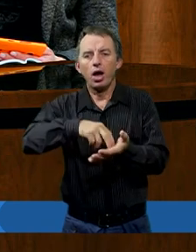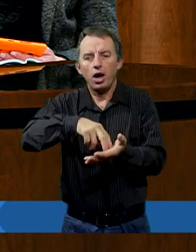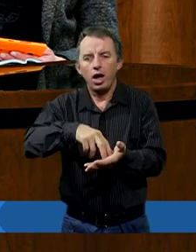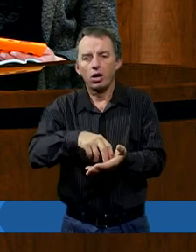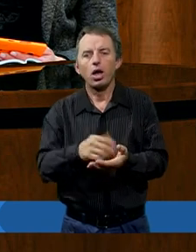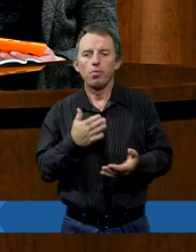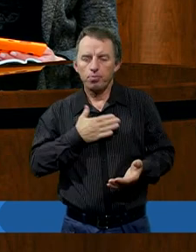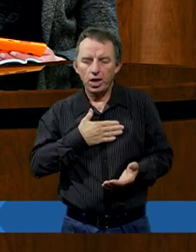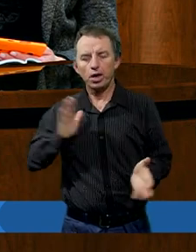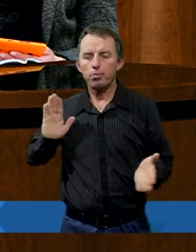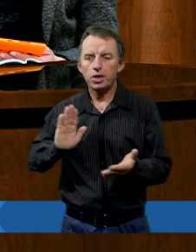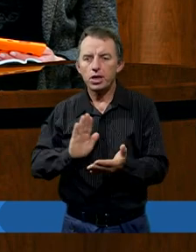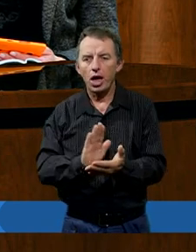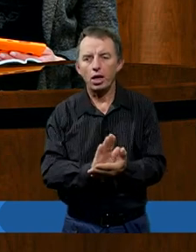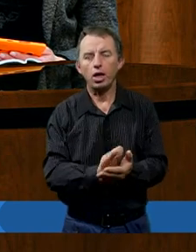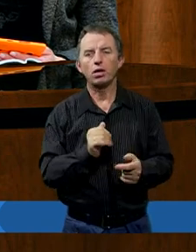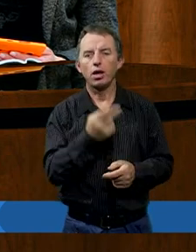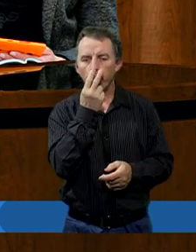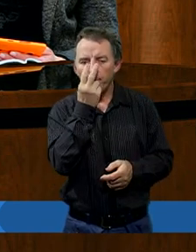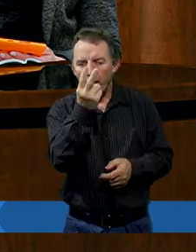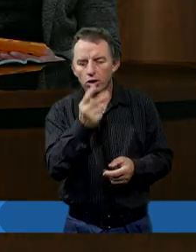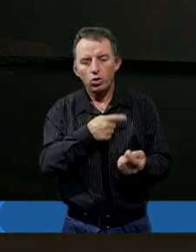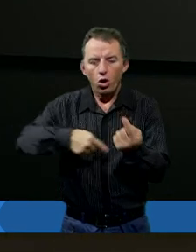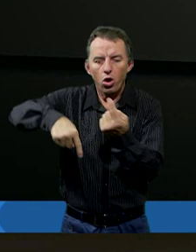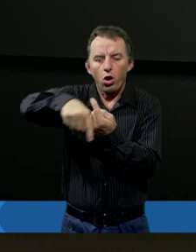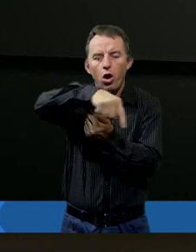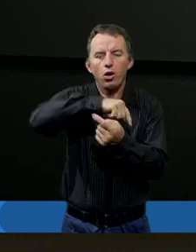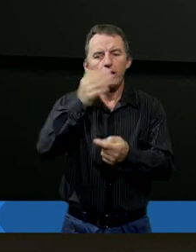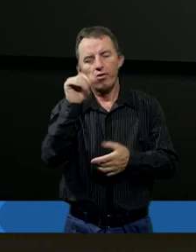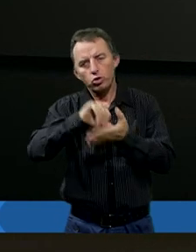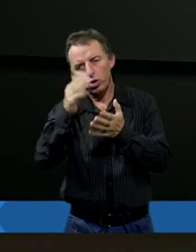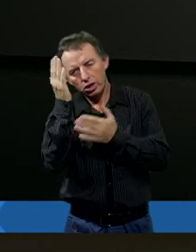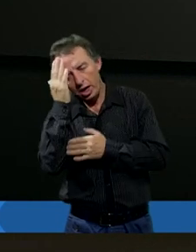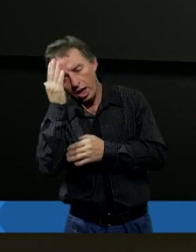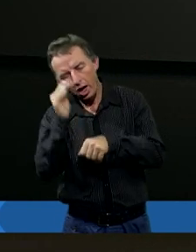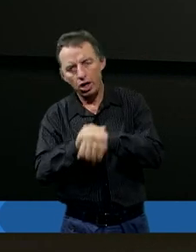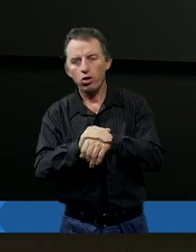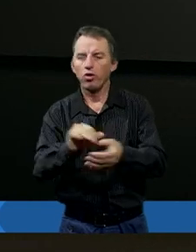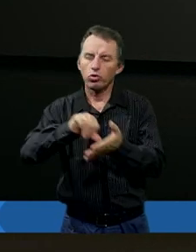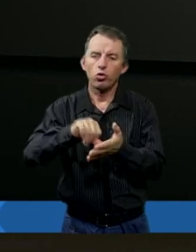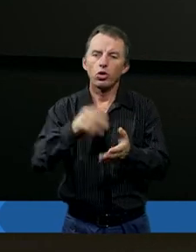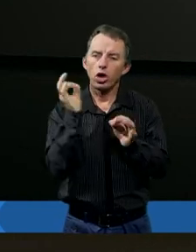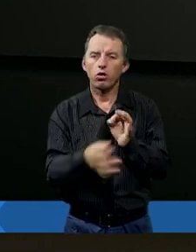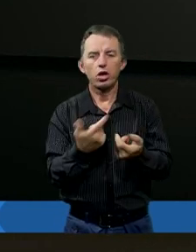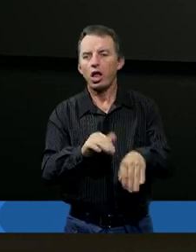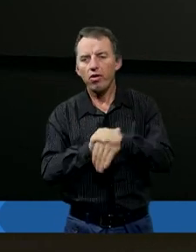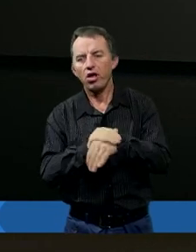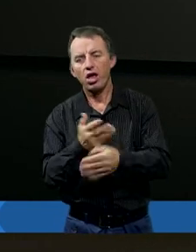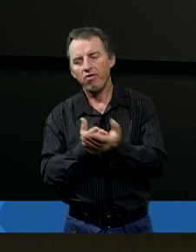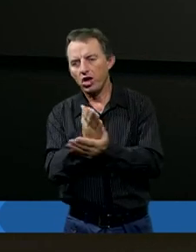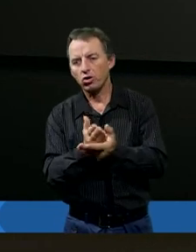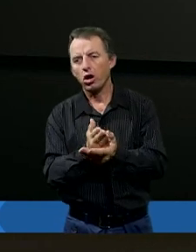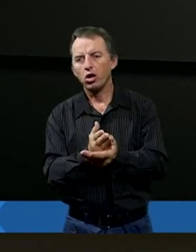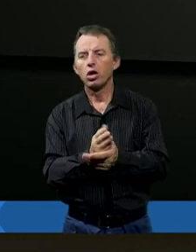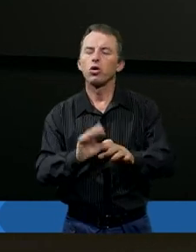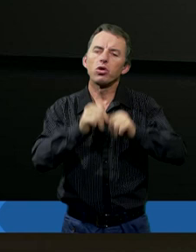lęków mieć mniej? Bo patrząc dookoła nas, nie wiem, wśród znajomych, szczególnie niewierzących, to jest strach